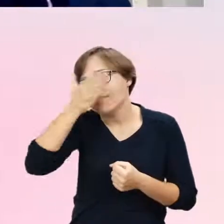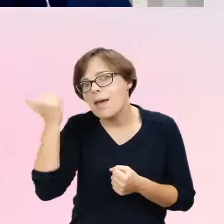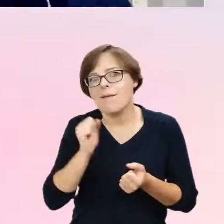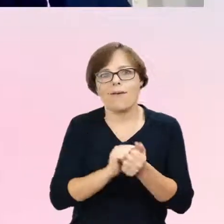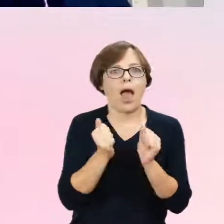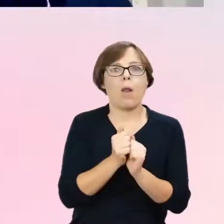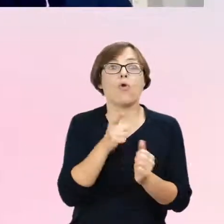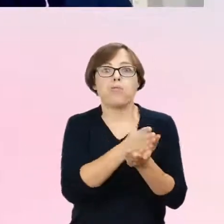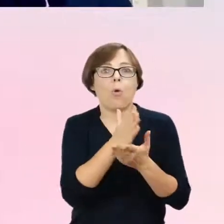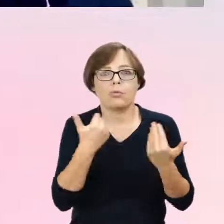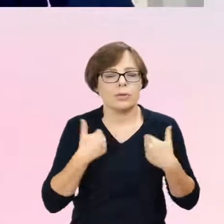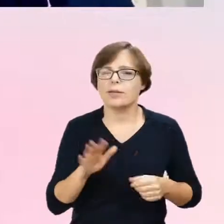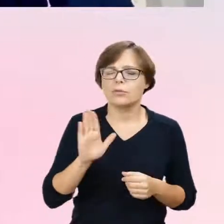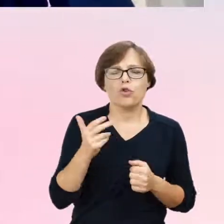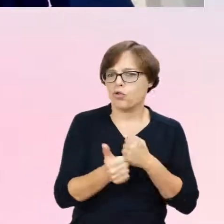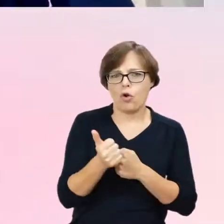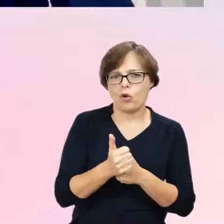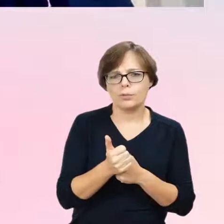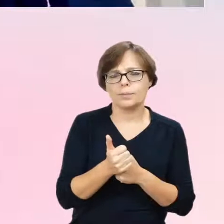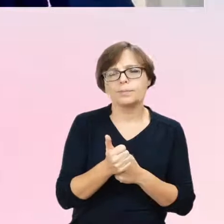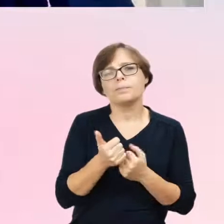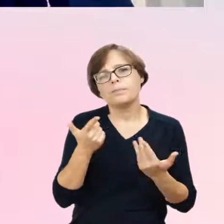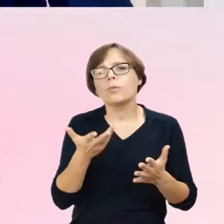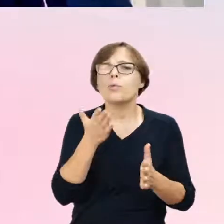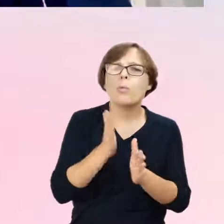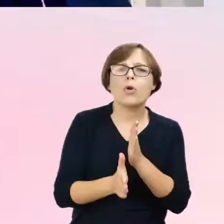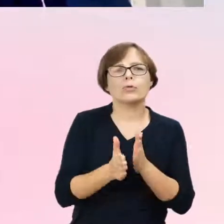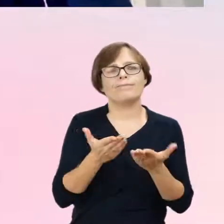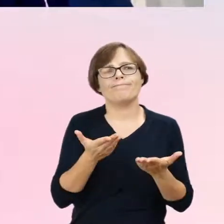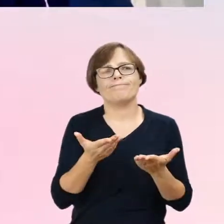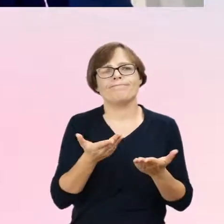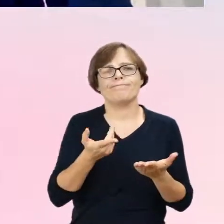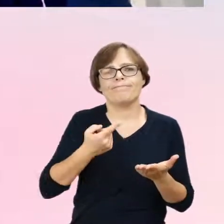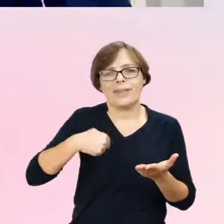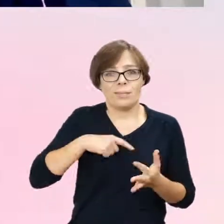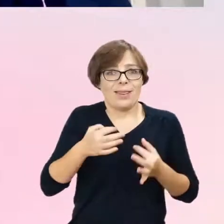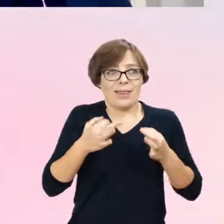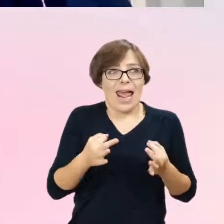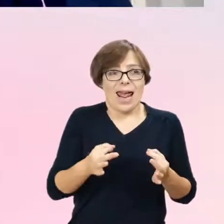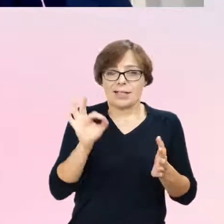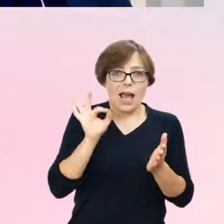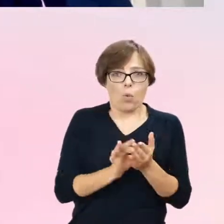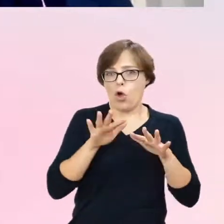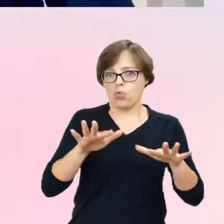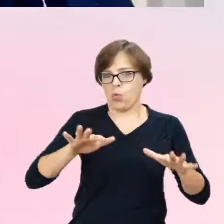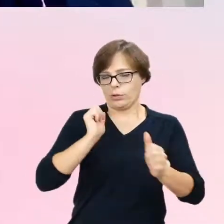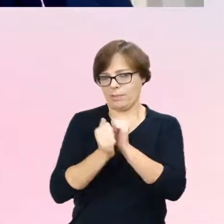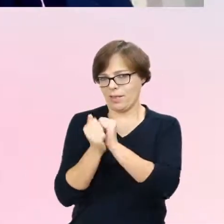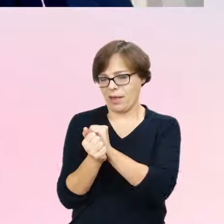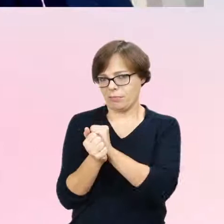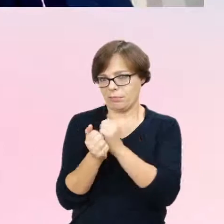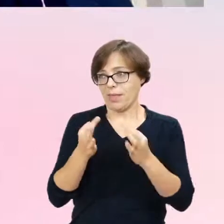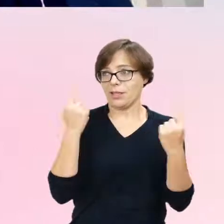prostu nie chcą pomóc, tylko po prostu to trochę jest tak, że my jesteśmy w takim punkcie, kiedy wszystko się zmienia. Także w rozumieniu